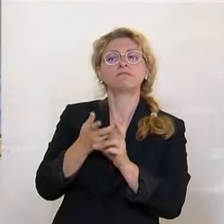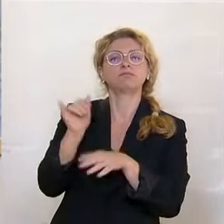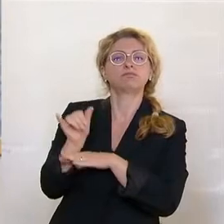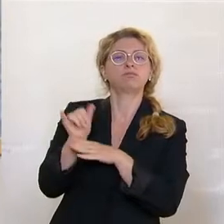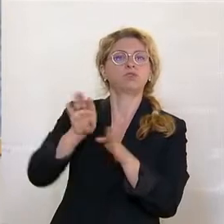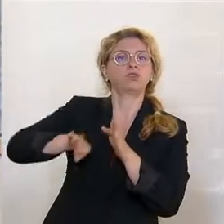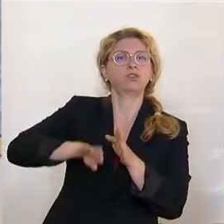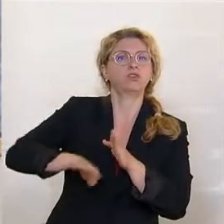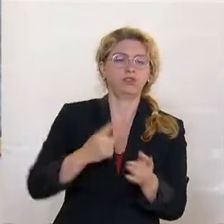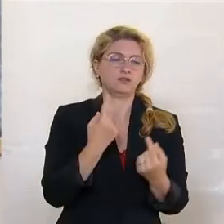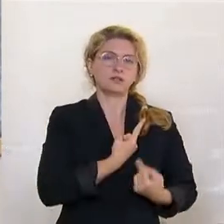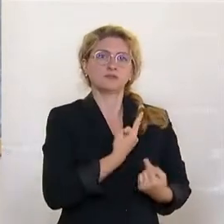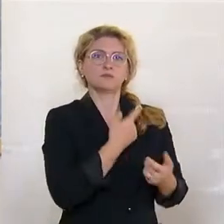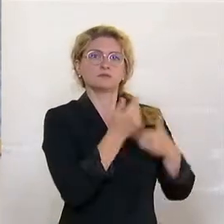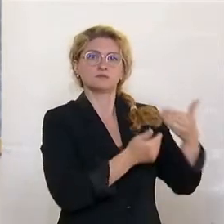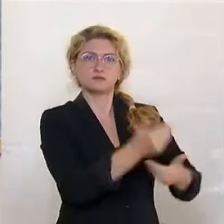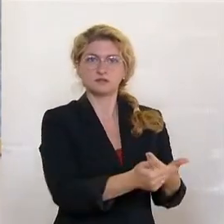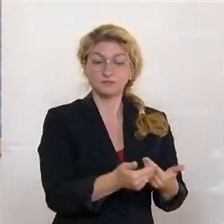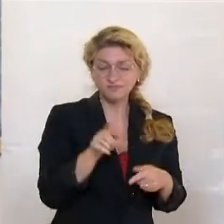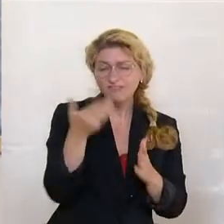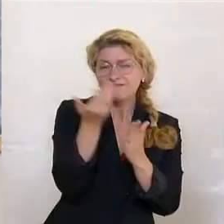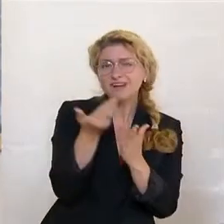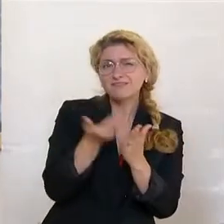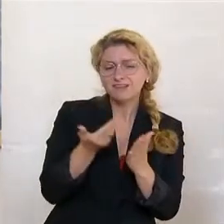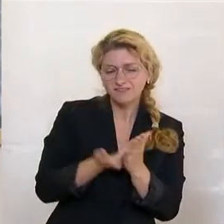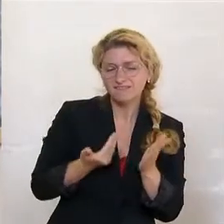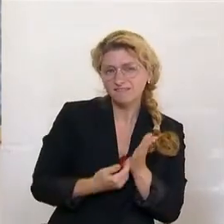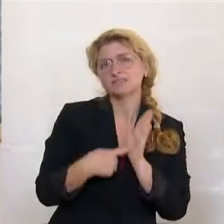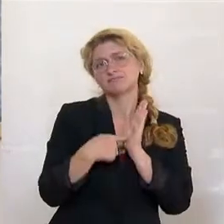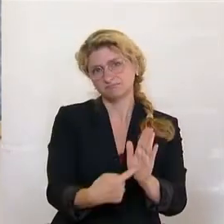Fakten sind und was man nachlesen kann, wenn man es sehen will.